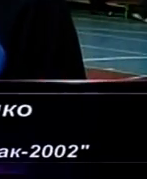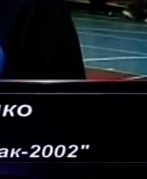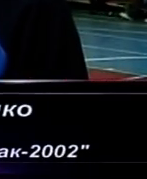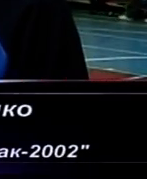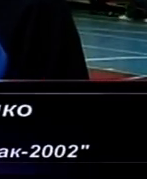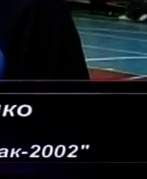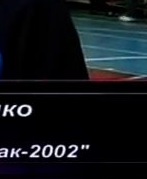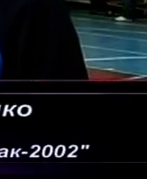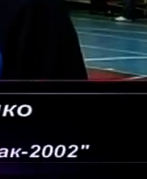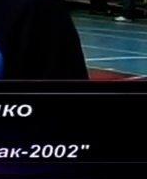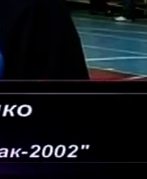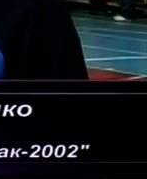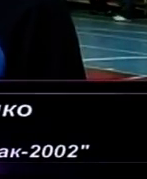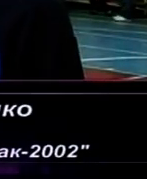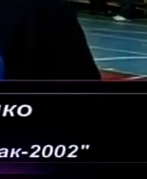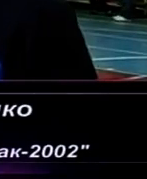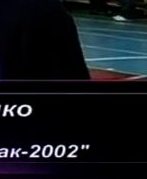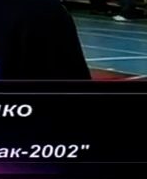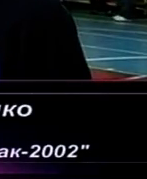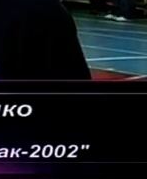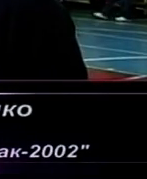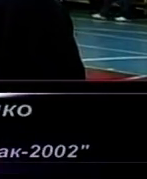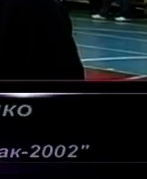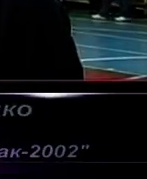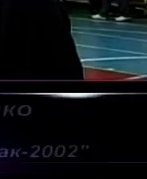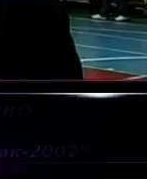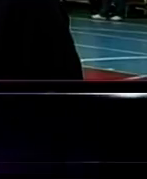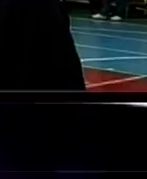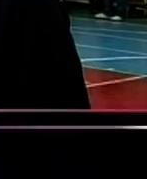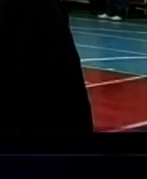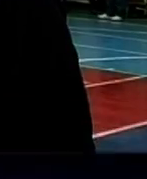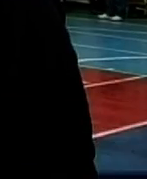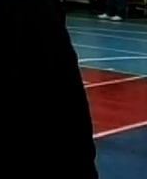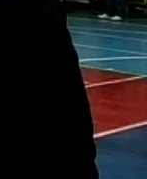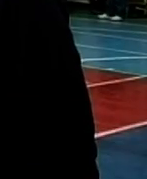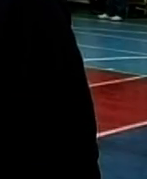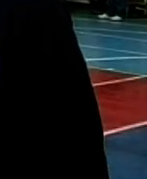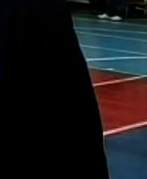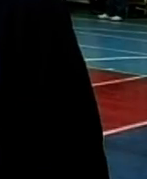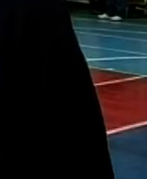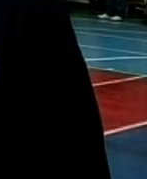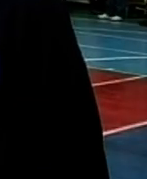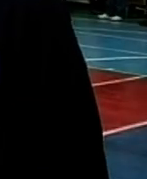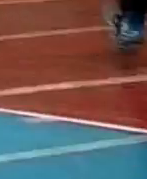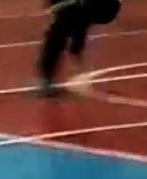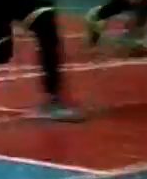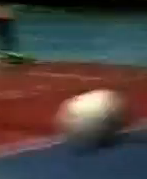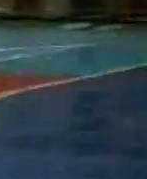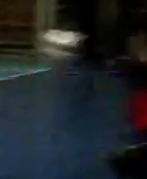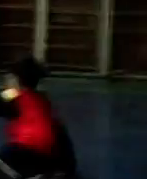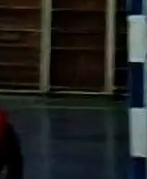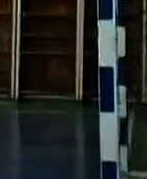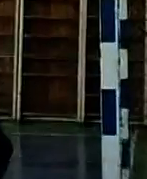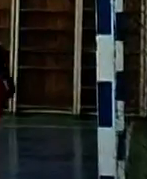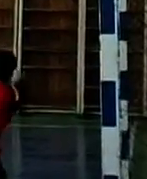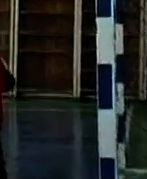мені, як тренеру, більше цікаво побачити качество ігри. Результат, ну, кому-то везе більше, кому-то менше. Це спорт, футбол. А у фіналі